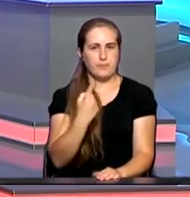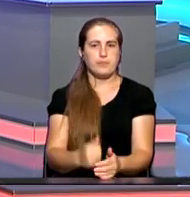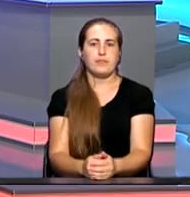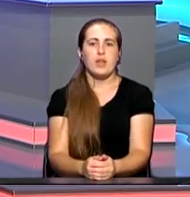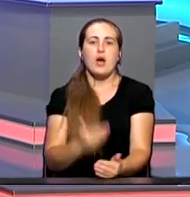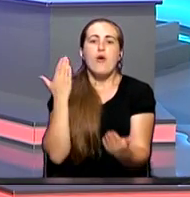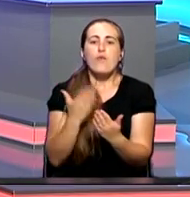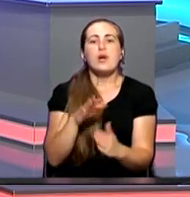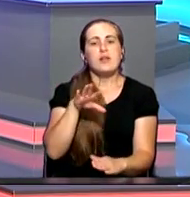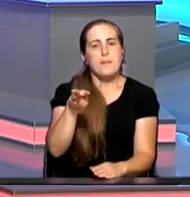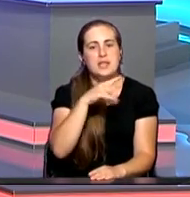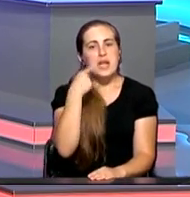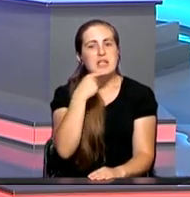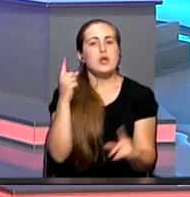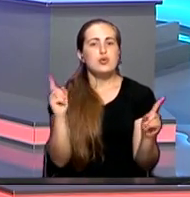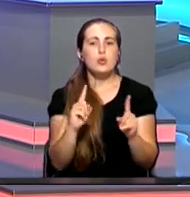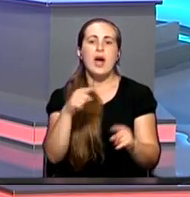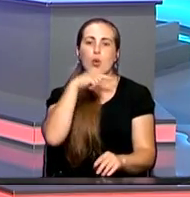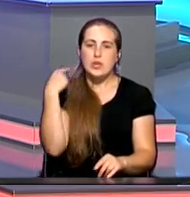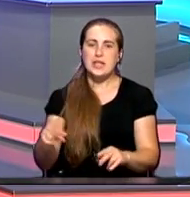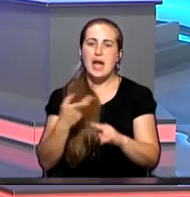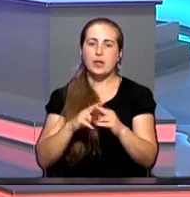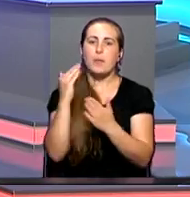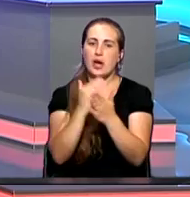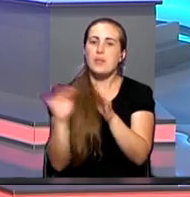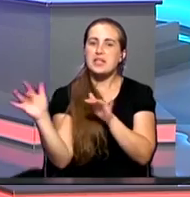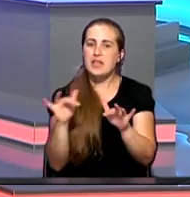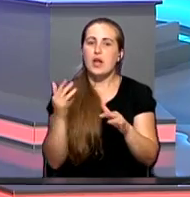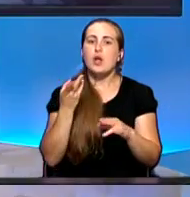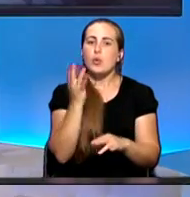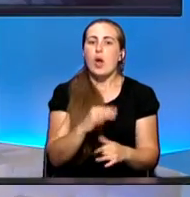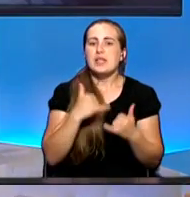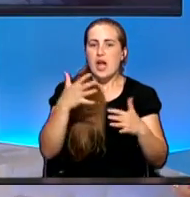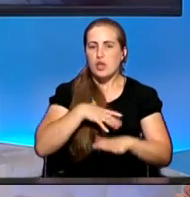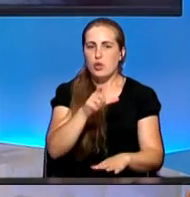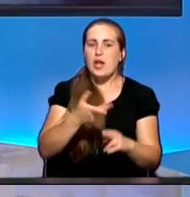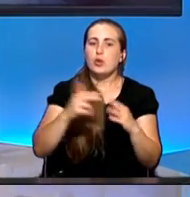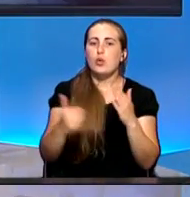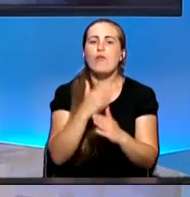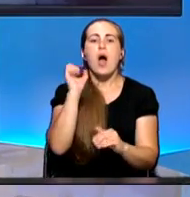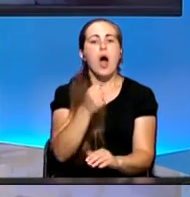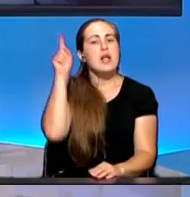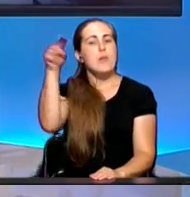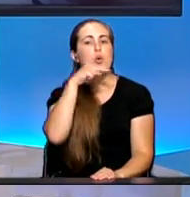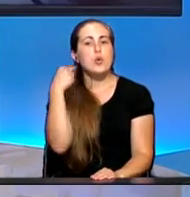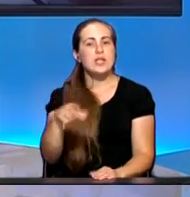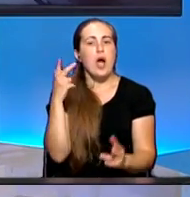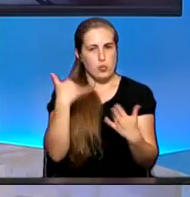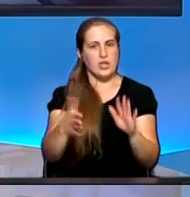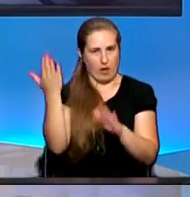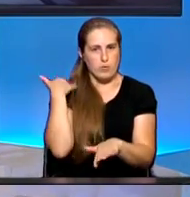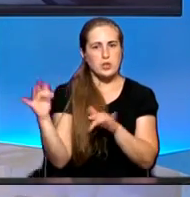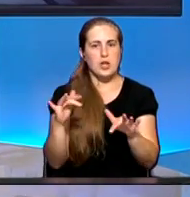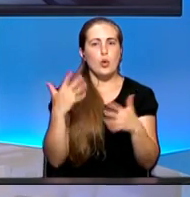Вот мы сказали о том, что в России эта программа действует, но и для крымчан она является пока что новой. России как давно она действует? Успела ли она